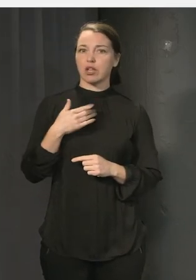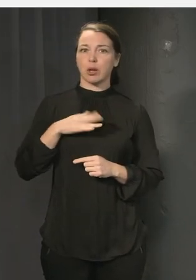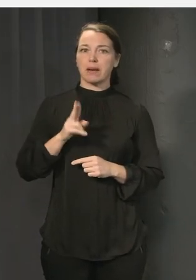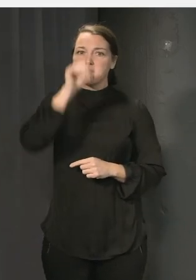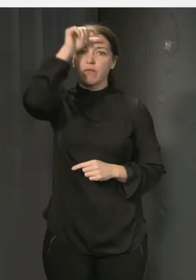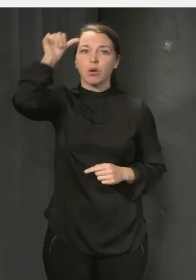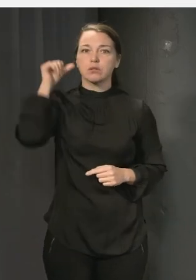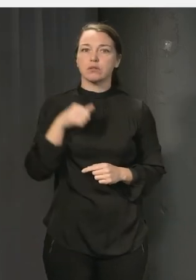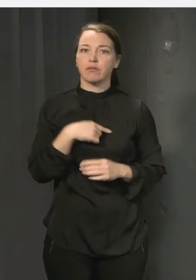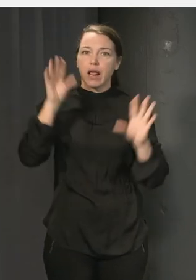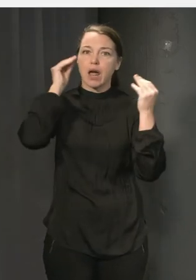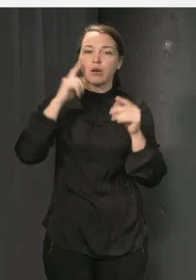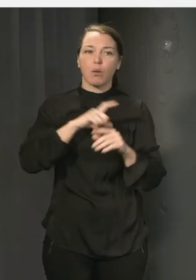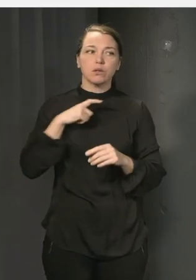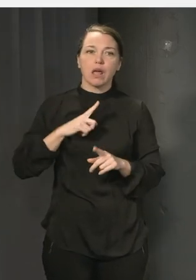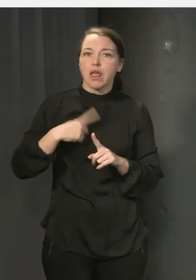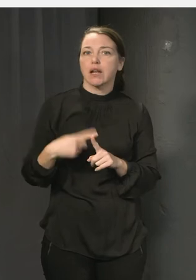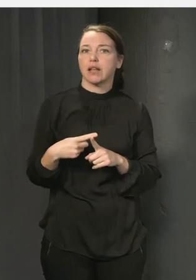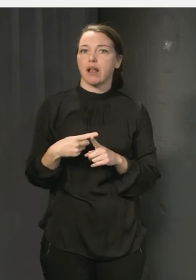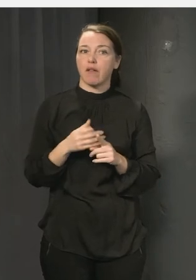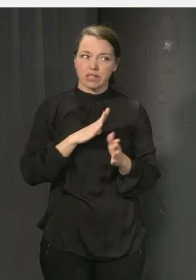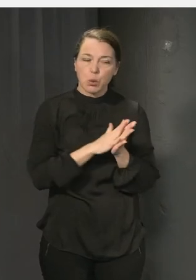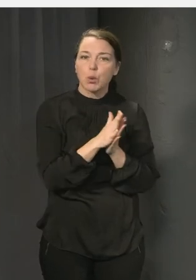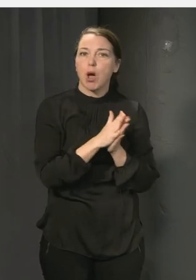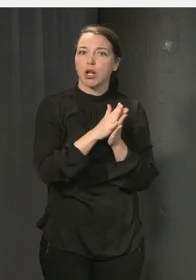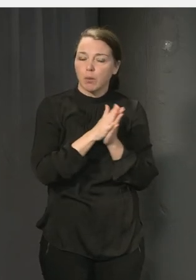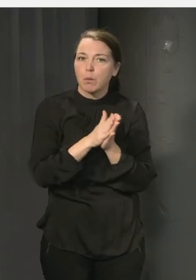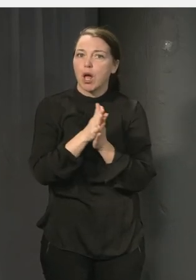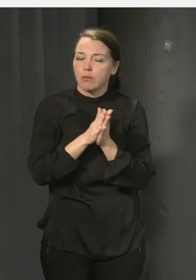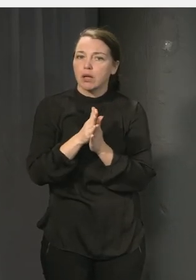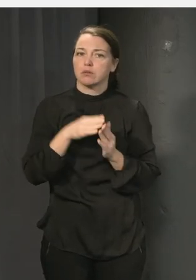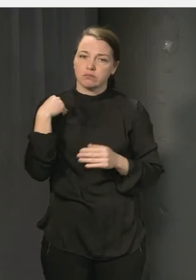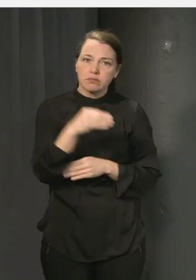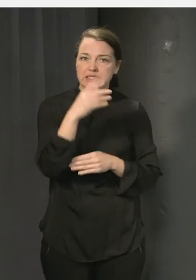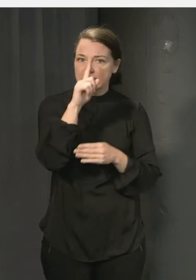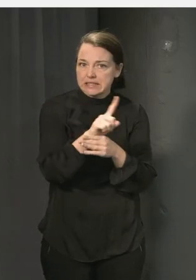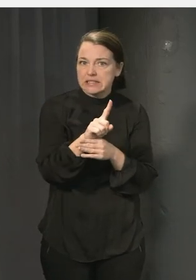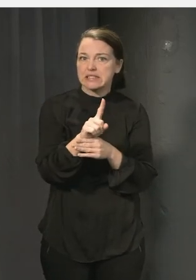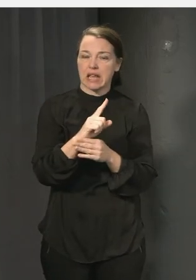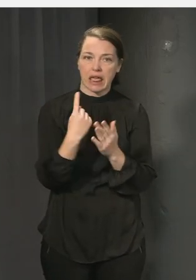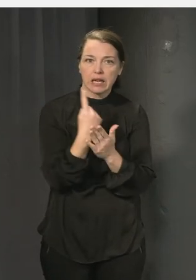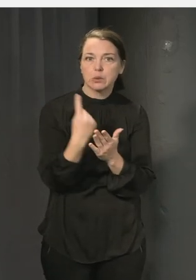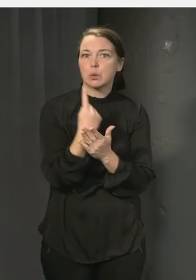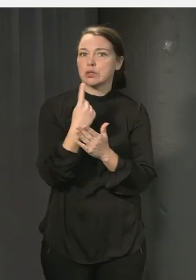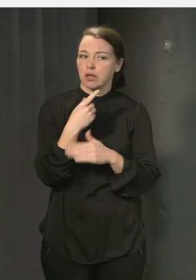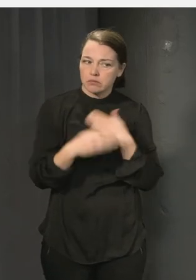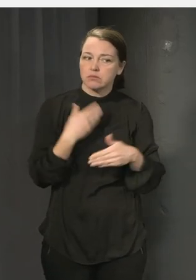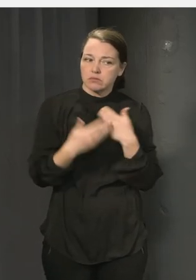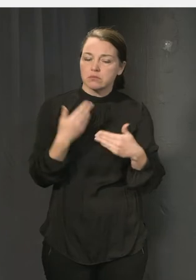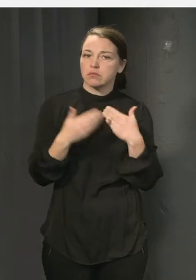utmaningar precis som alla andra och de avsätter tid och resurser för det här systematiska